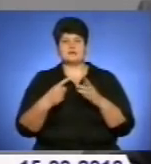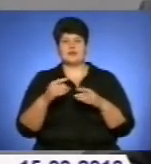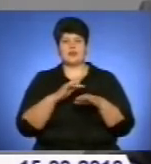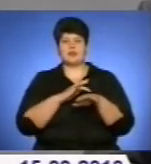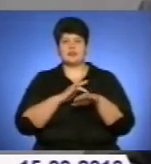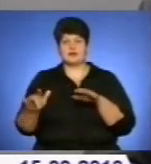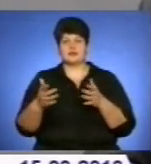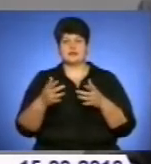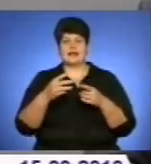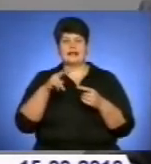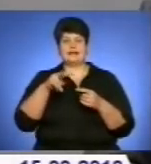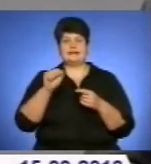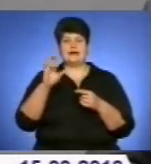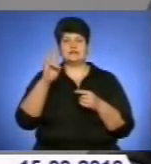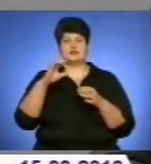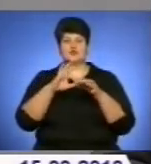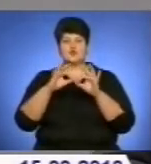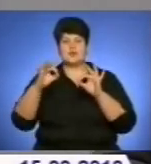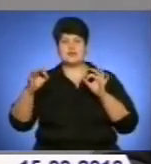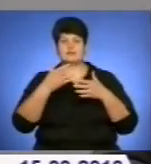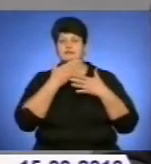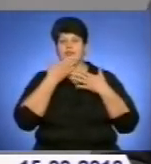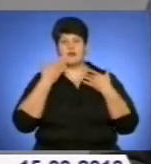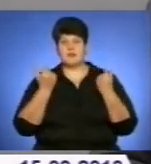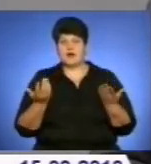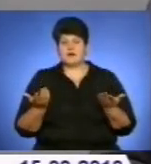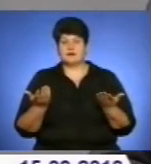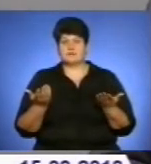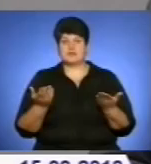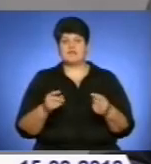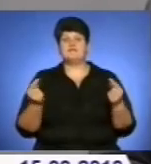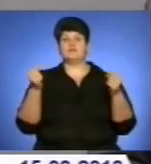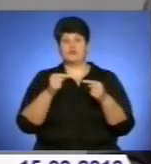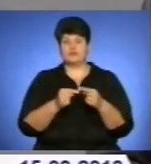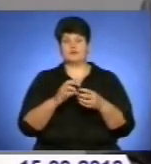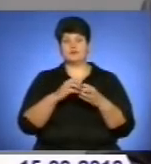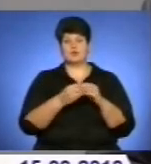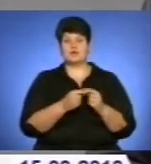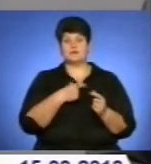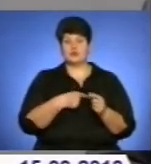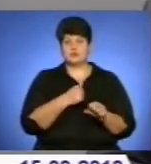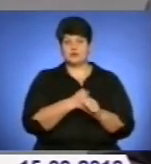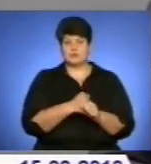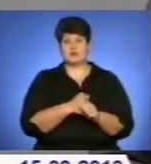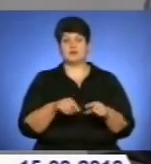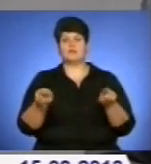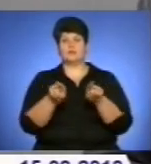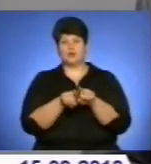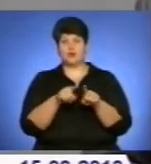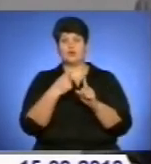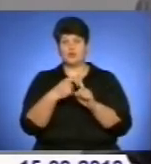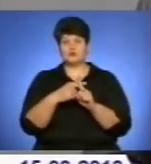попереджені ще з понеділка-вівторка, ми попереджали через ці засоби масової інформації. Вони транзитом йшли через нашу область.